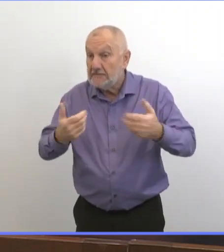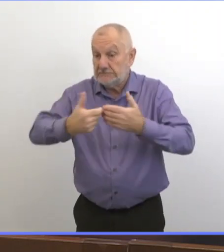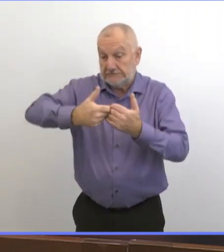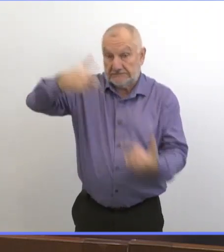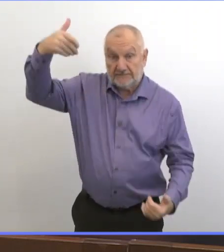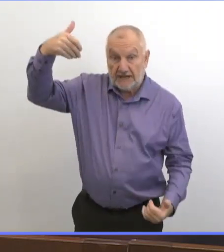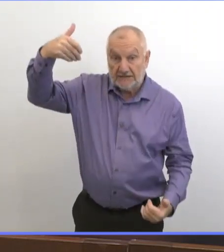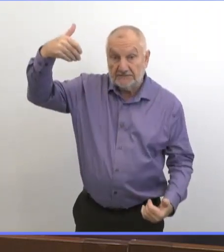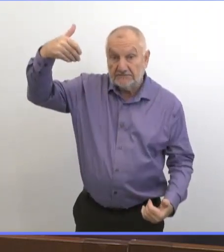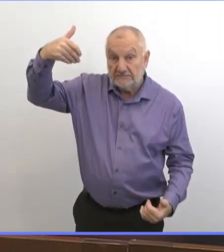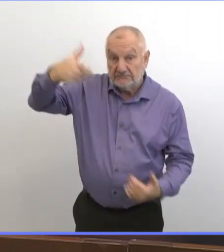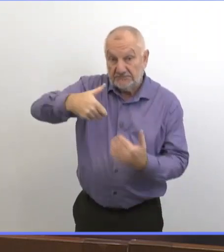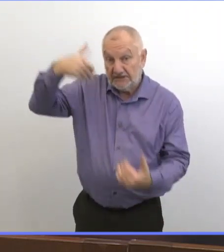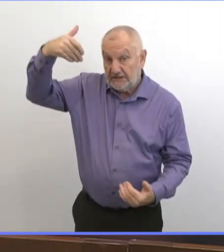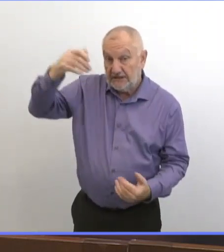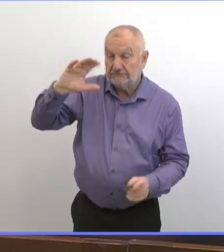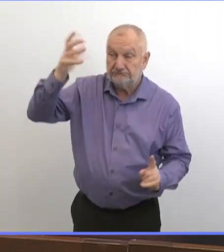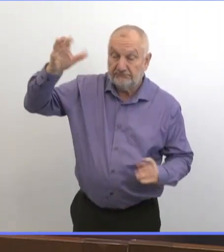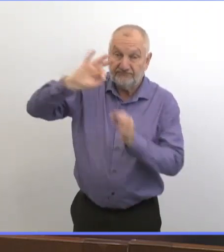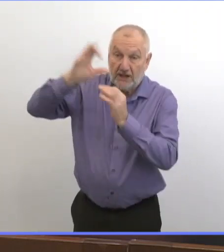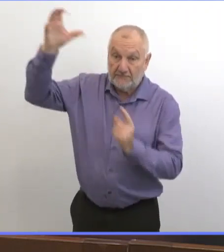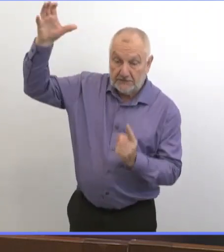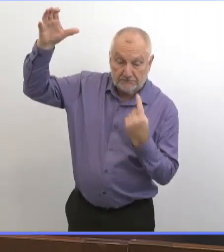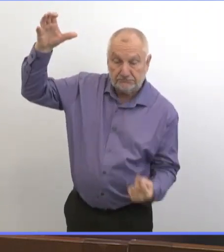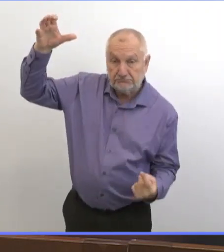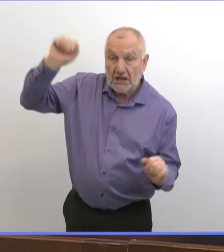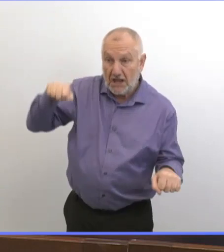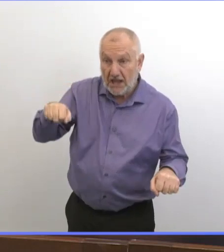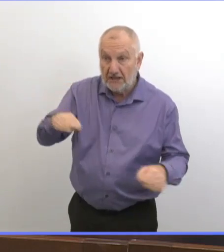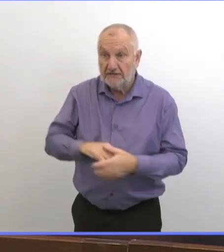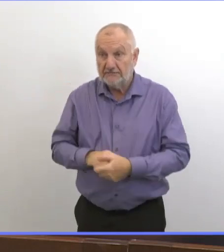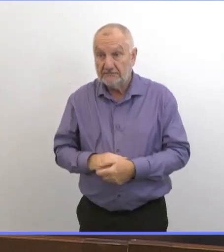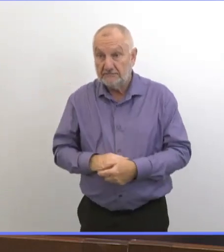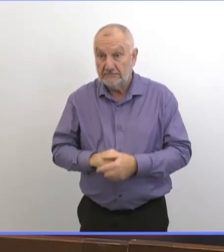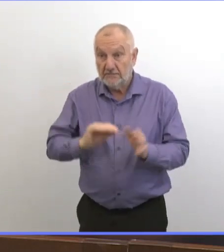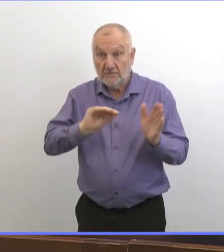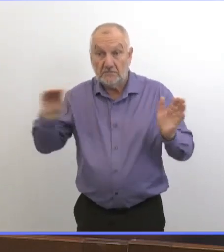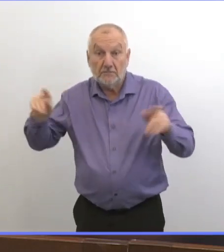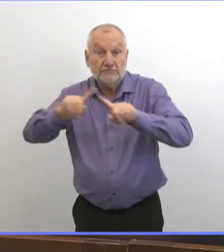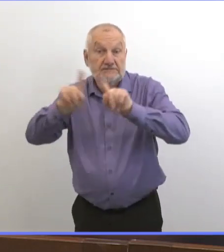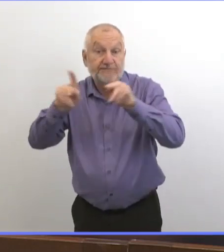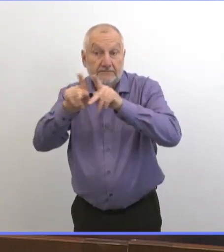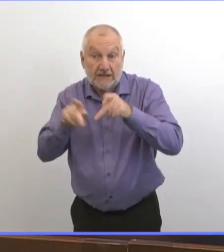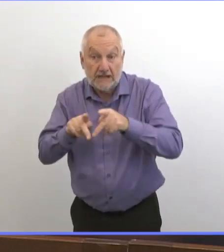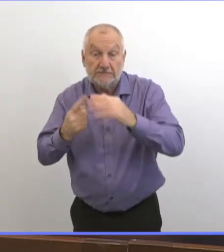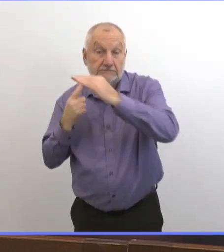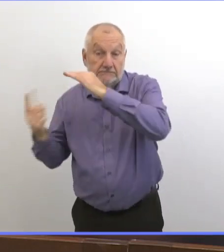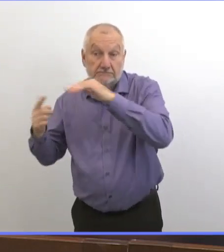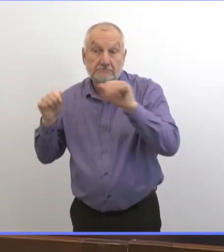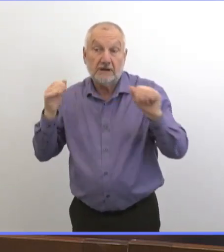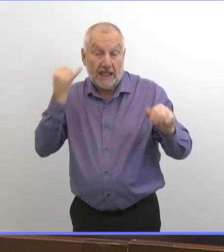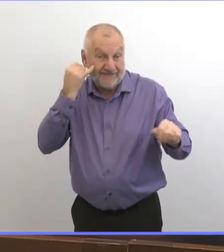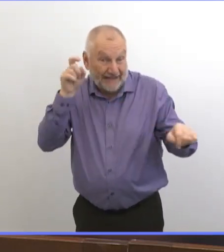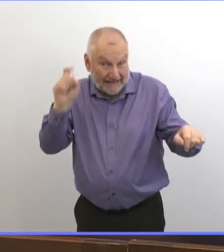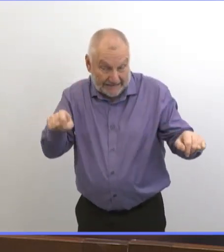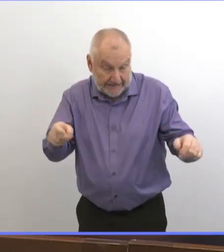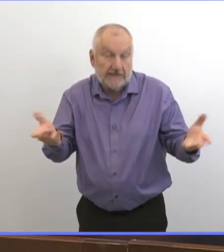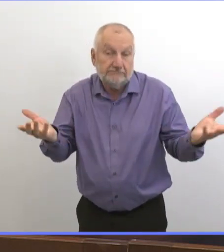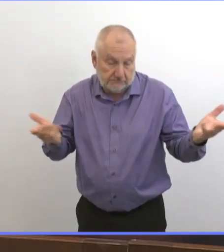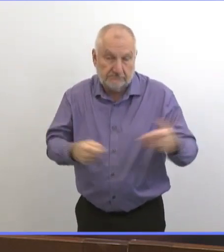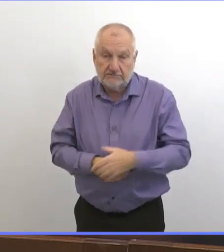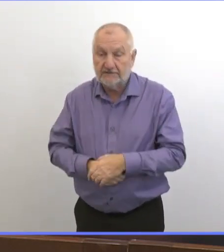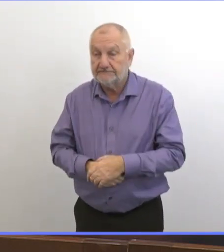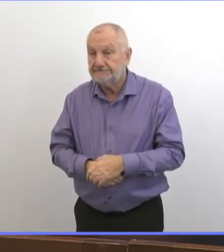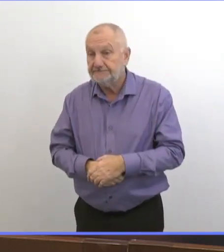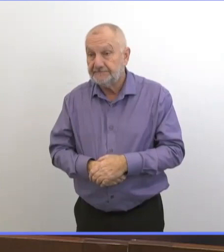-isoler à la maison, c'est faisable d'aller dans un autre endroit pour s'auto-isoler au besoin. Et ceux qui ne peuvent